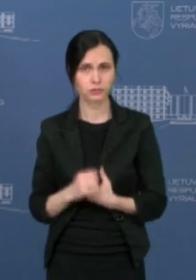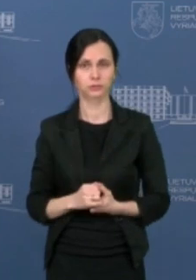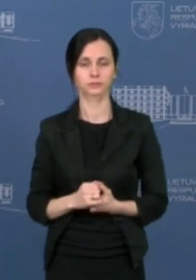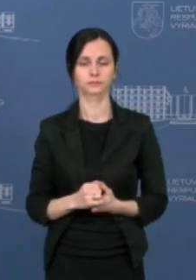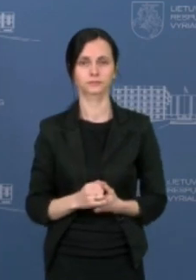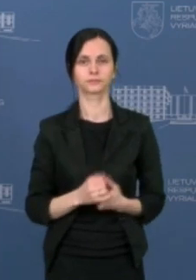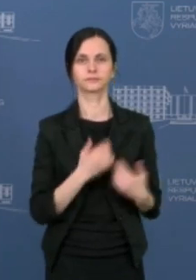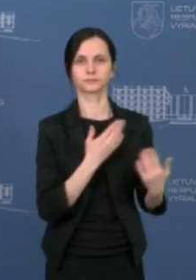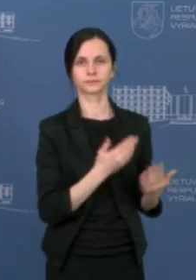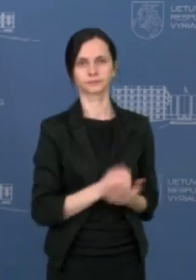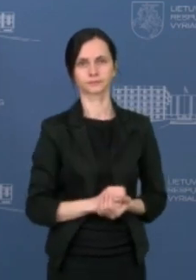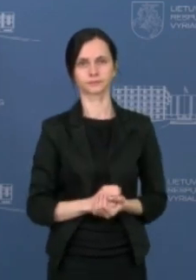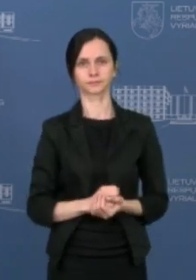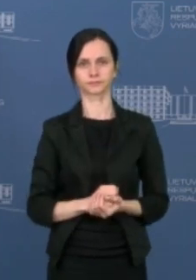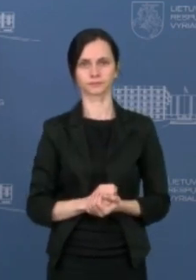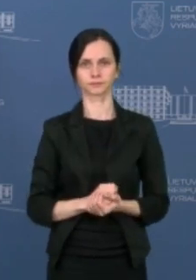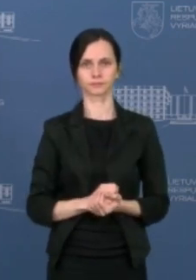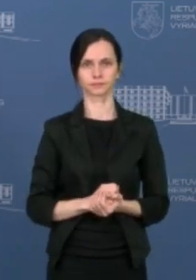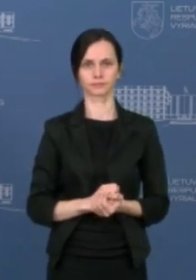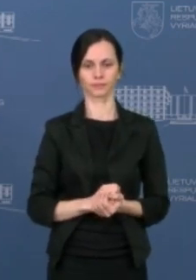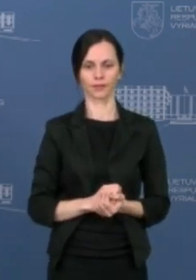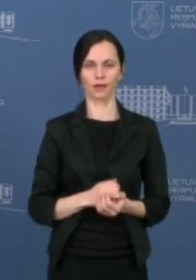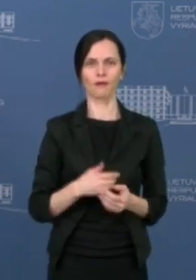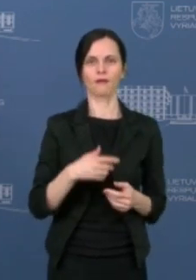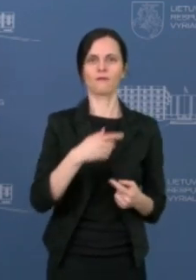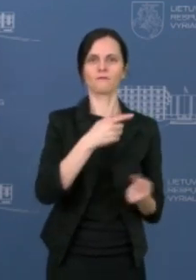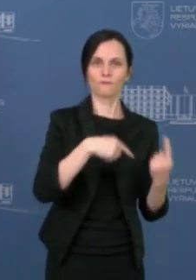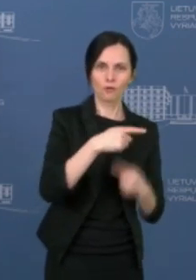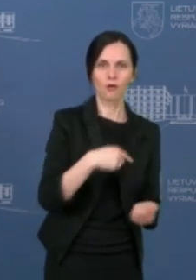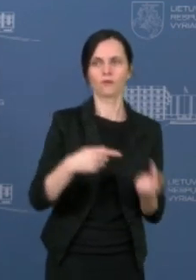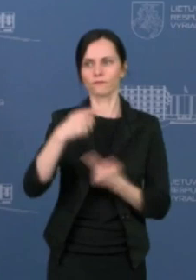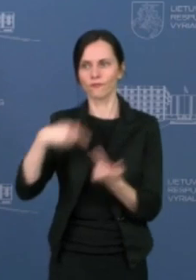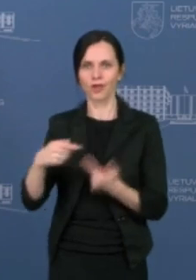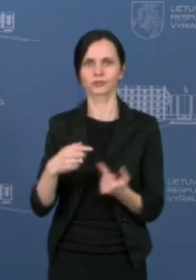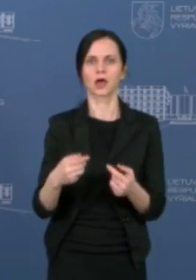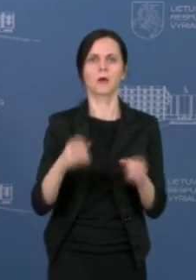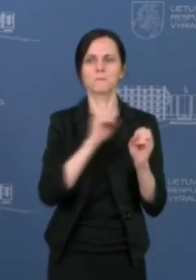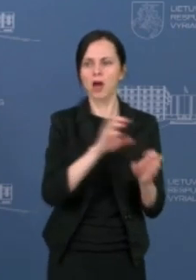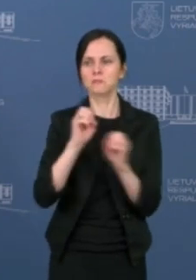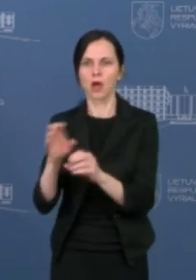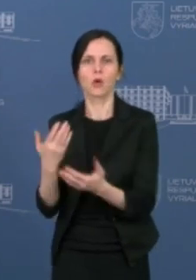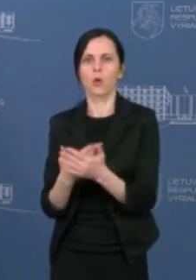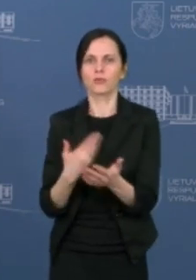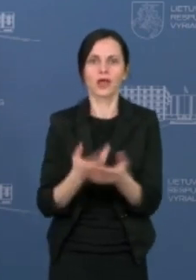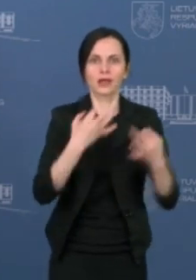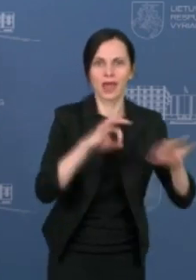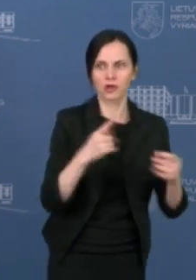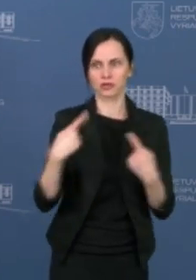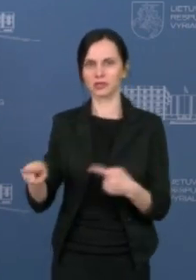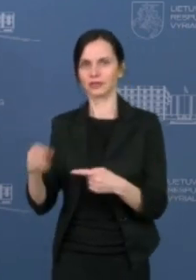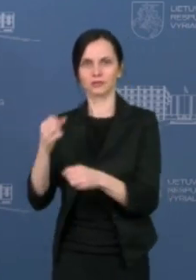Tai labai sulyginti kažkokias tai veiklas ir paaiškinti, kodėl gėlės ar slidinėjimas ar kažkokie dalykai yra